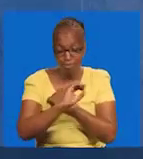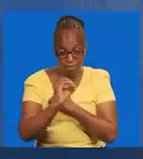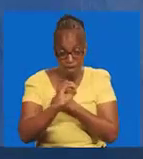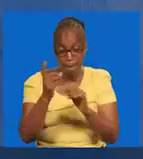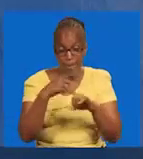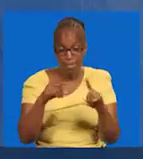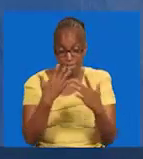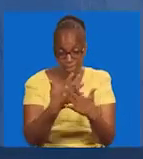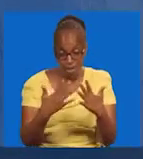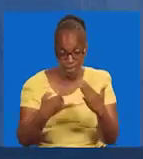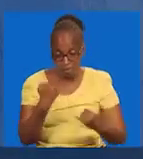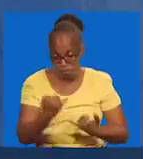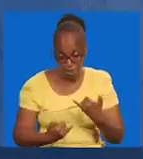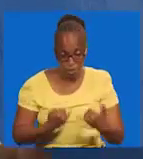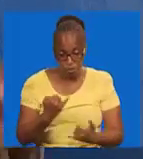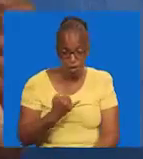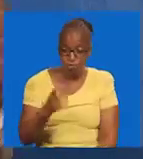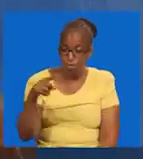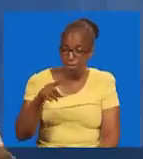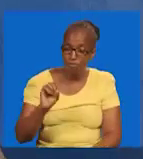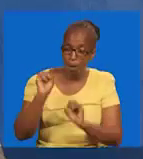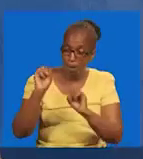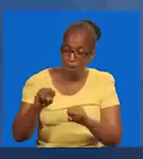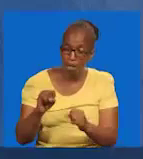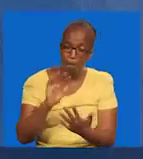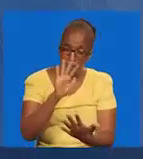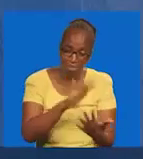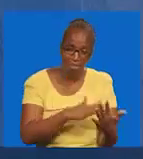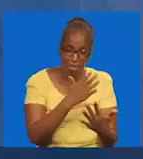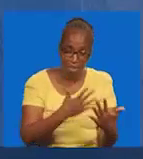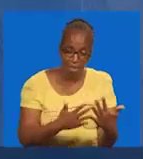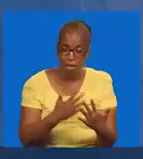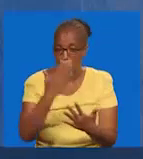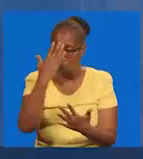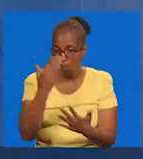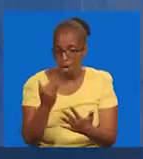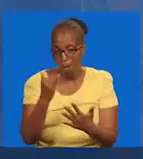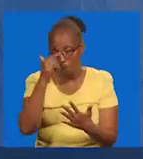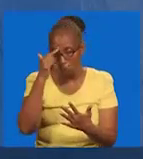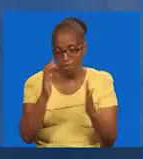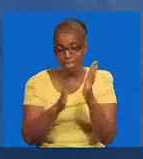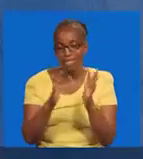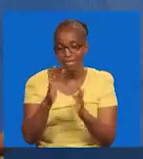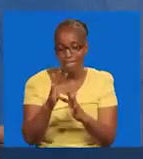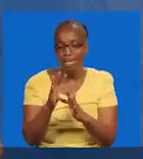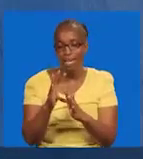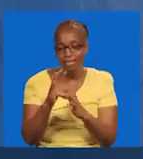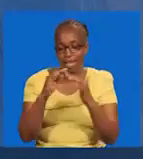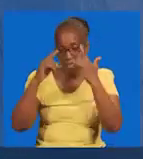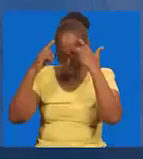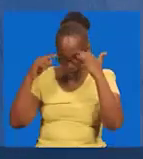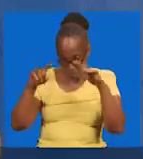njambo la kufurahia. Unaweza kuimba, unaweza kunjirusha, kwa sababu yesu ni